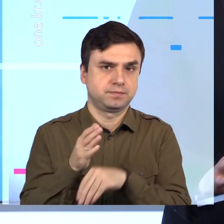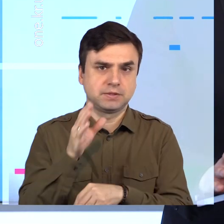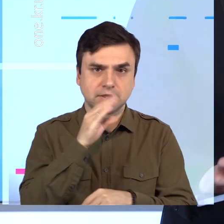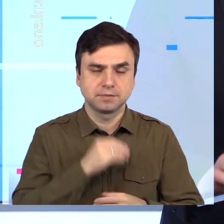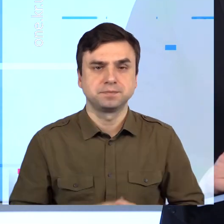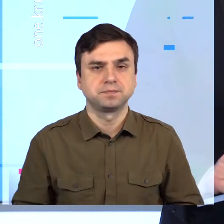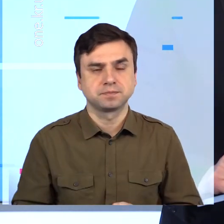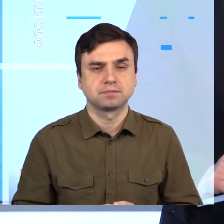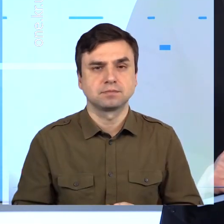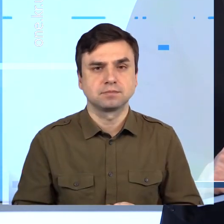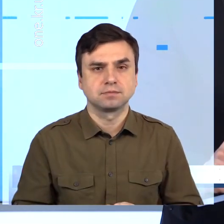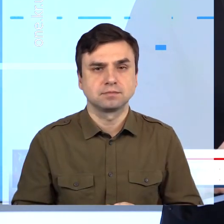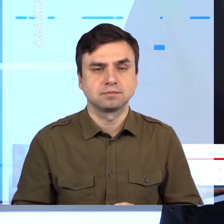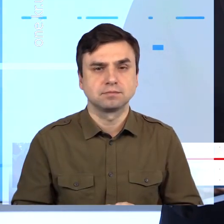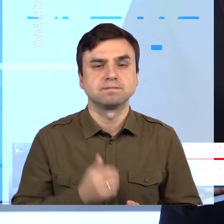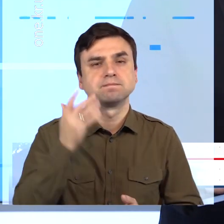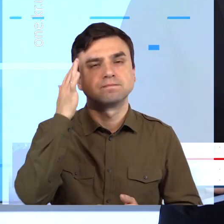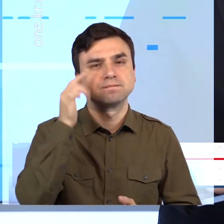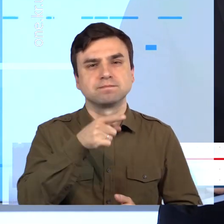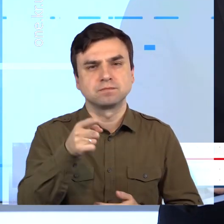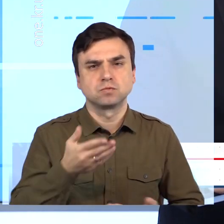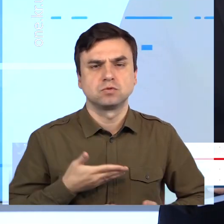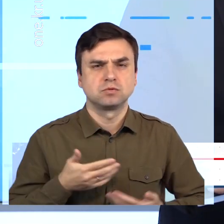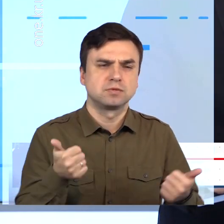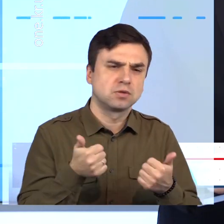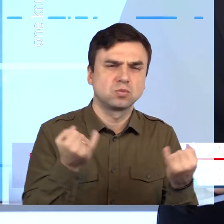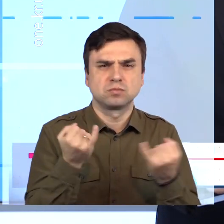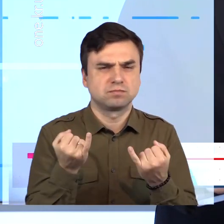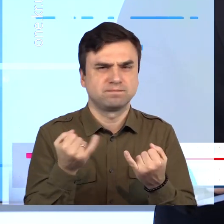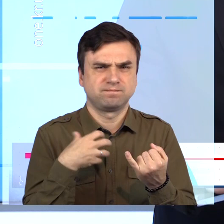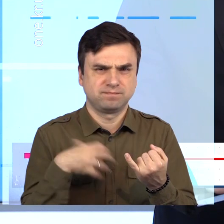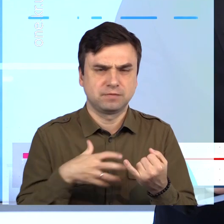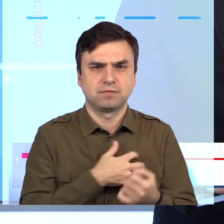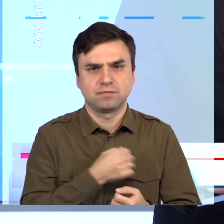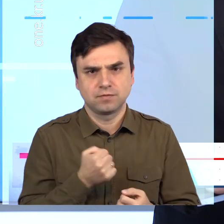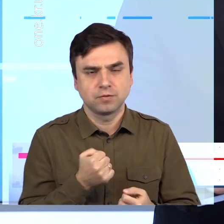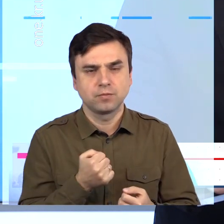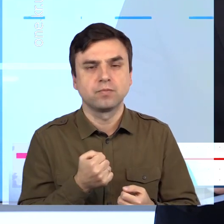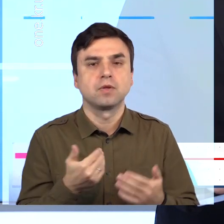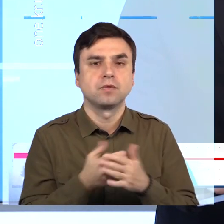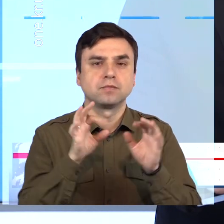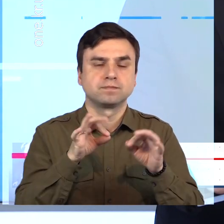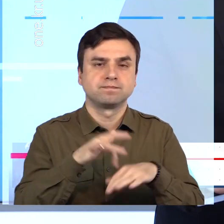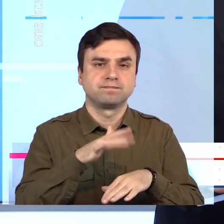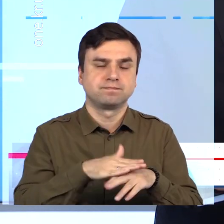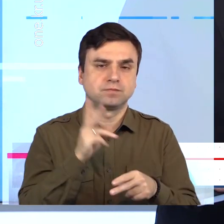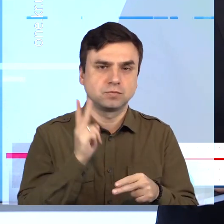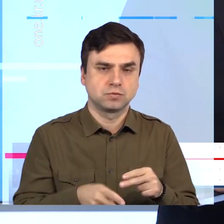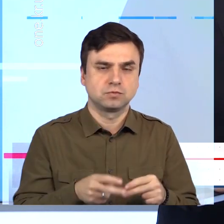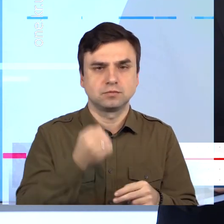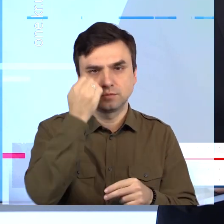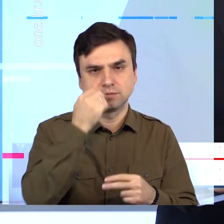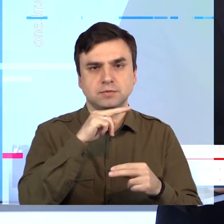Побажаю нашим глядачам, попри будь-які негаразди, завжди триматися на плаву. На цьому випуск завершено. В студії